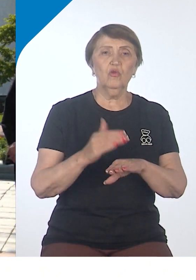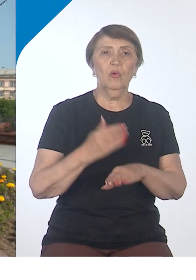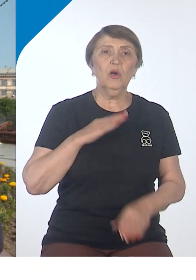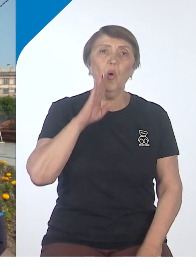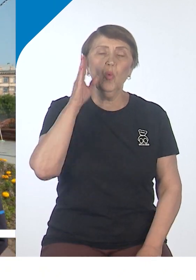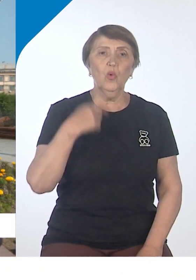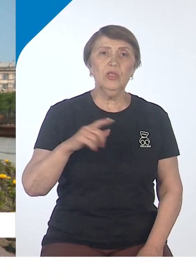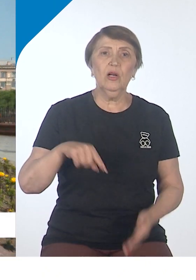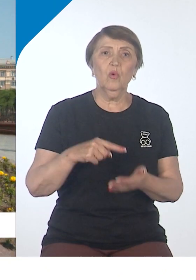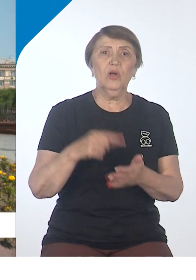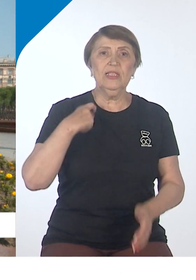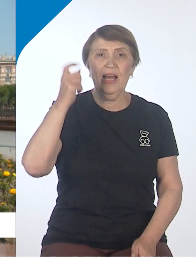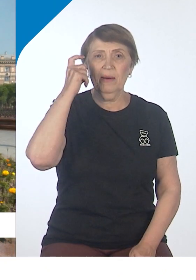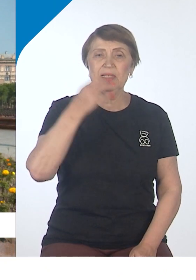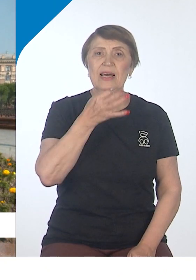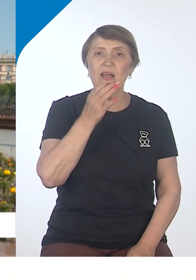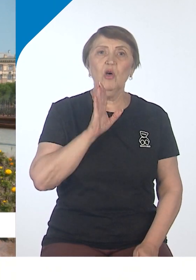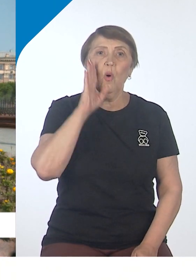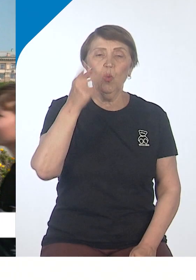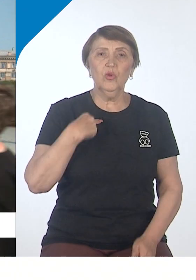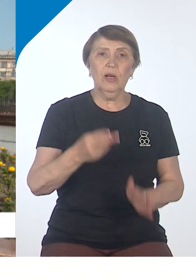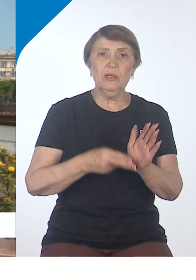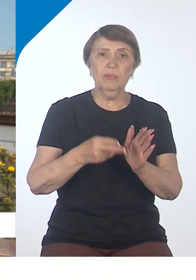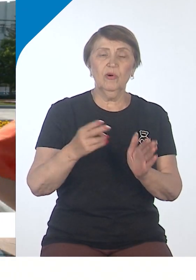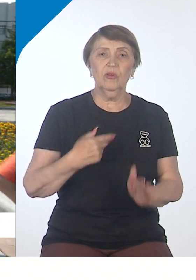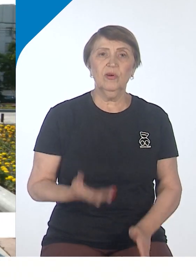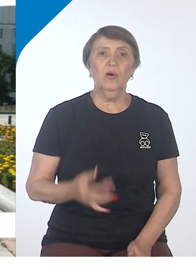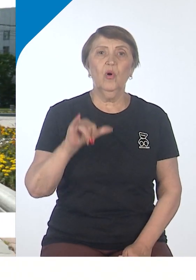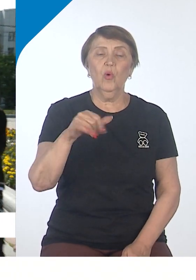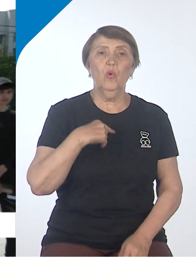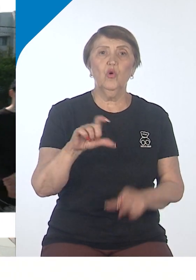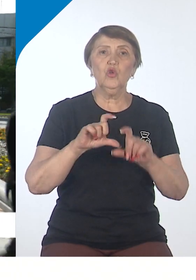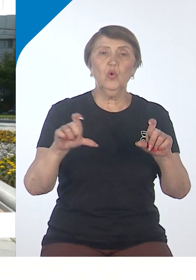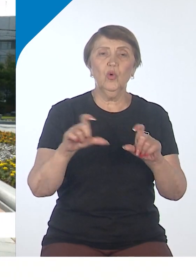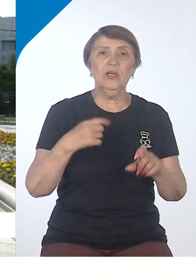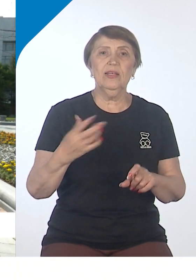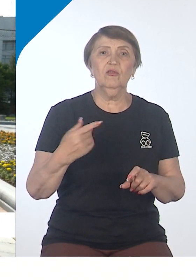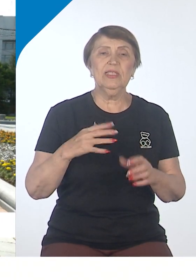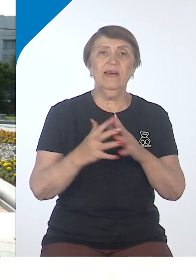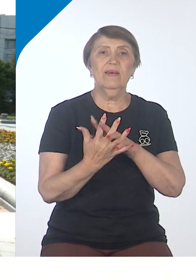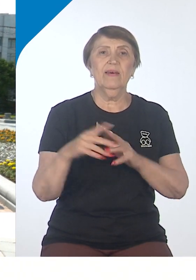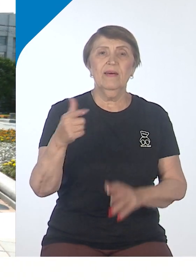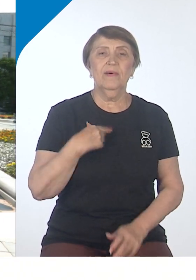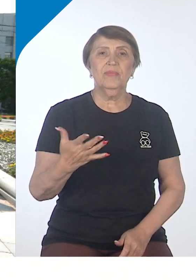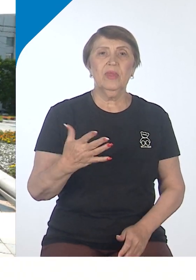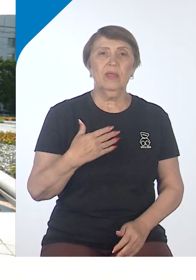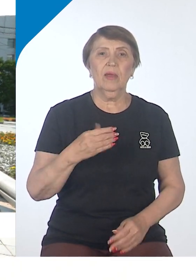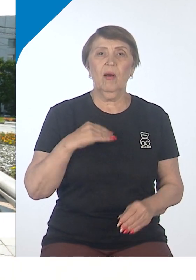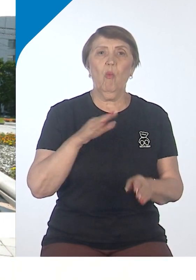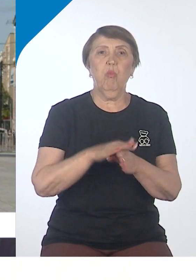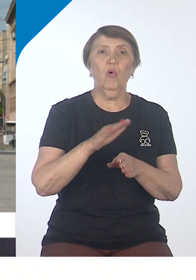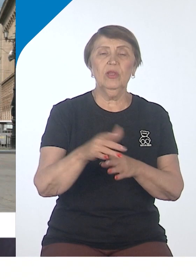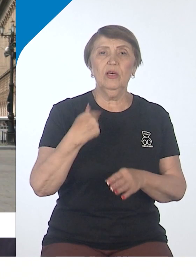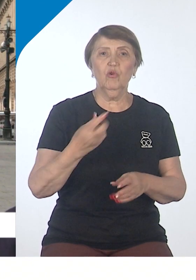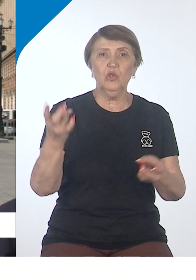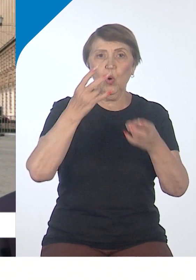Рано утром с поезда, затем завтрак и сразу гулять. У школьников из Верхнебуринского района насыщенная культурная программа по